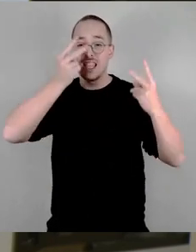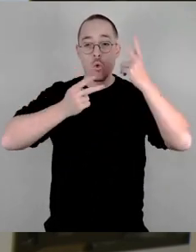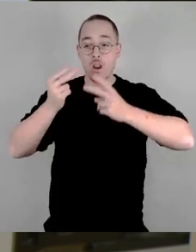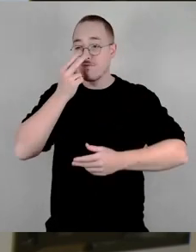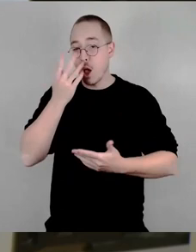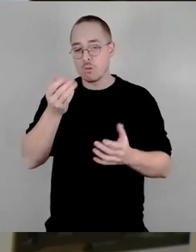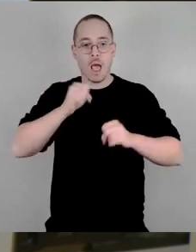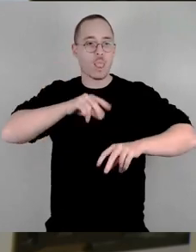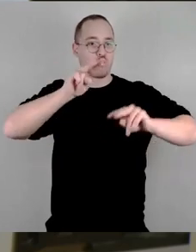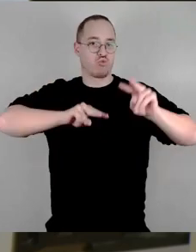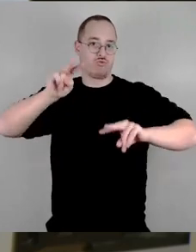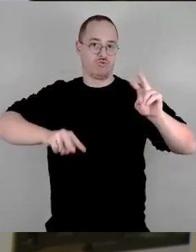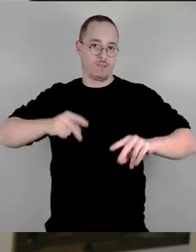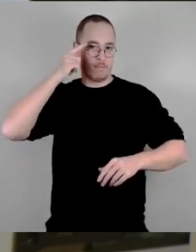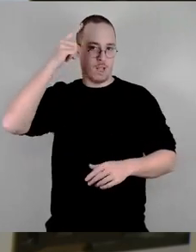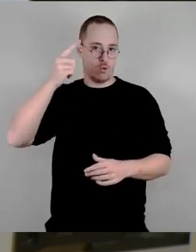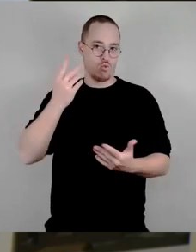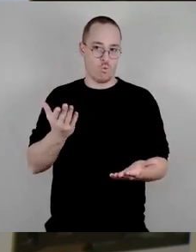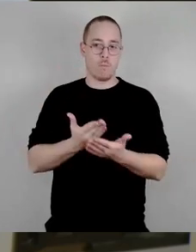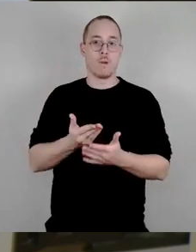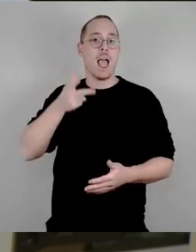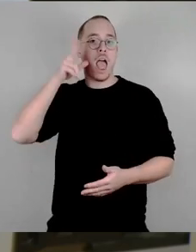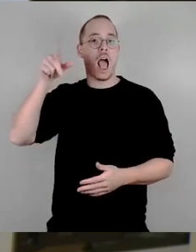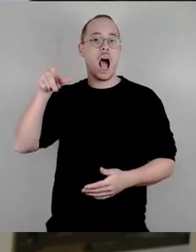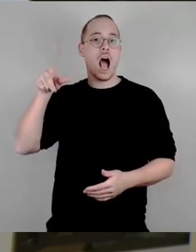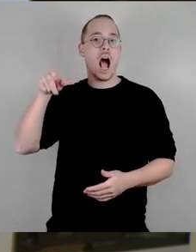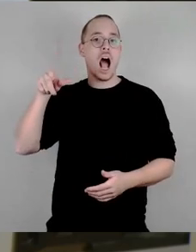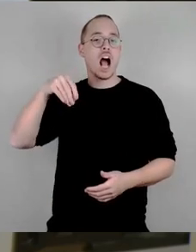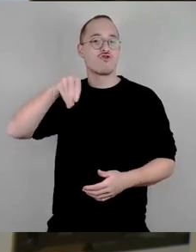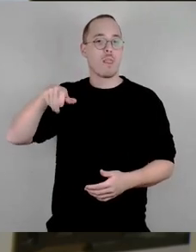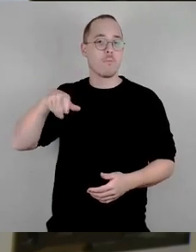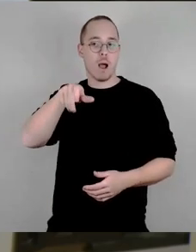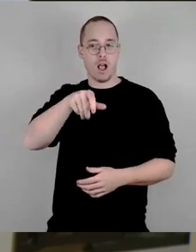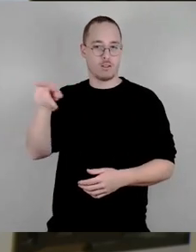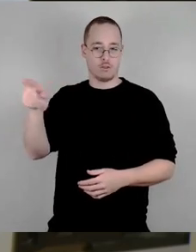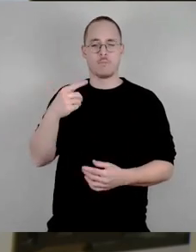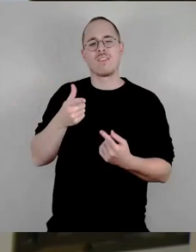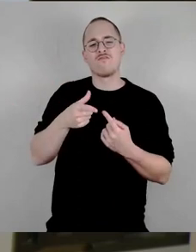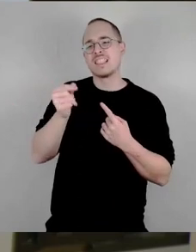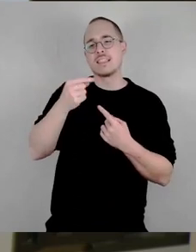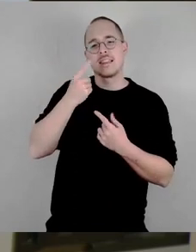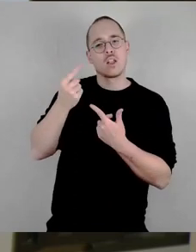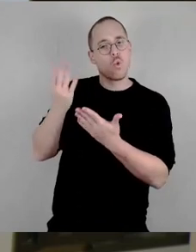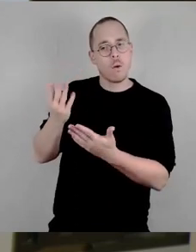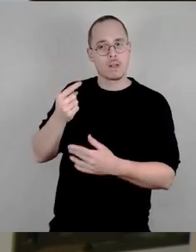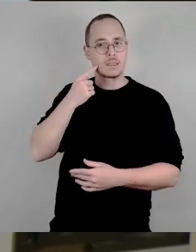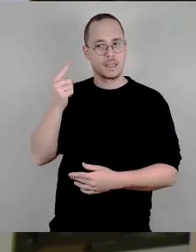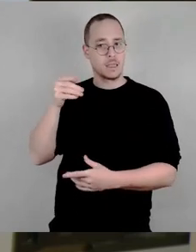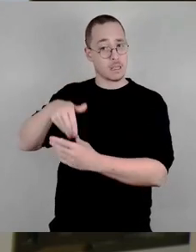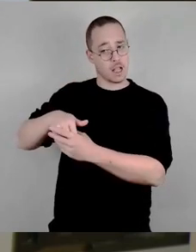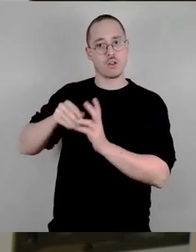satirisch auf den Punkt gebracht Dem würde ich mich jetzt mal so nicht anschließen, aber das hat natürlich was, tatsächlich